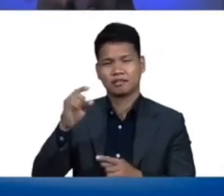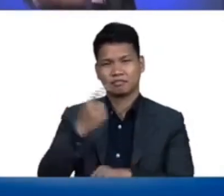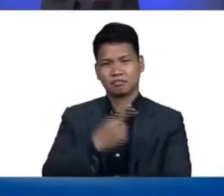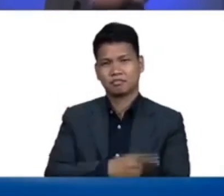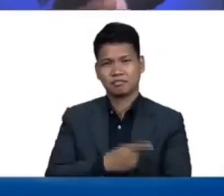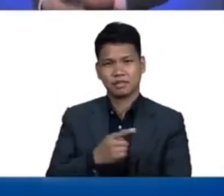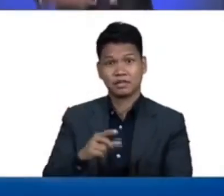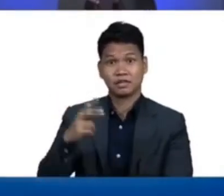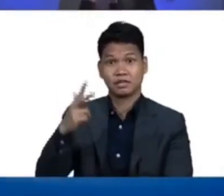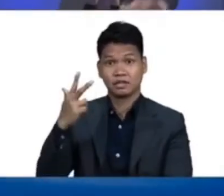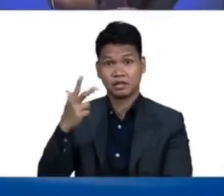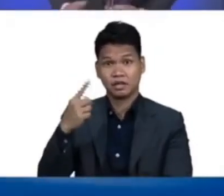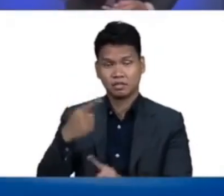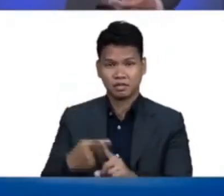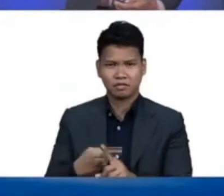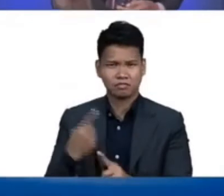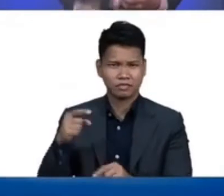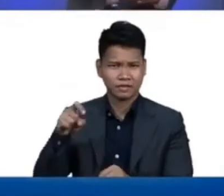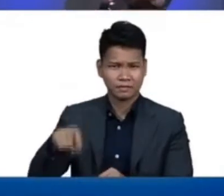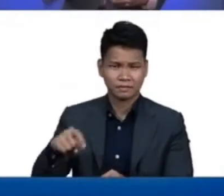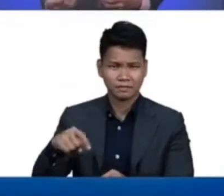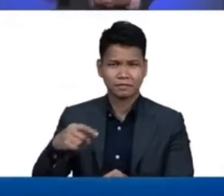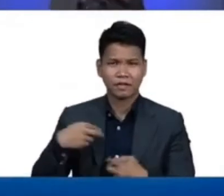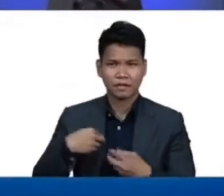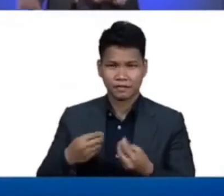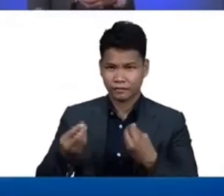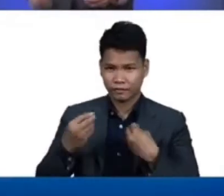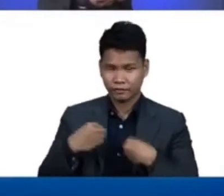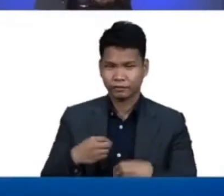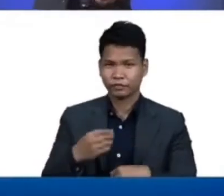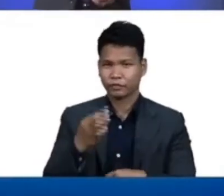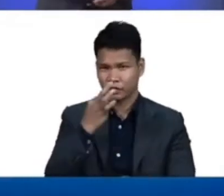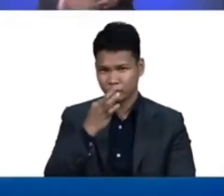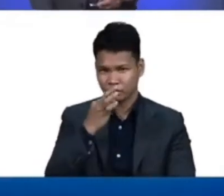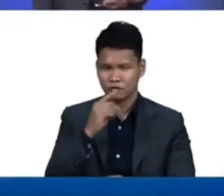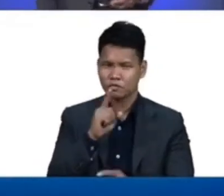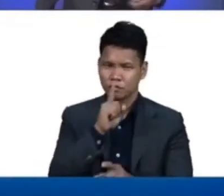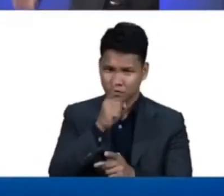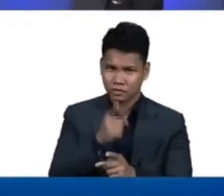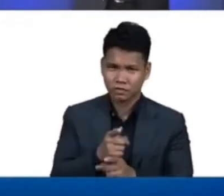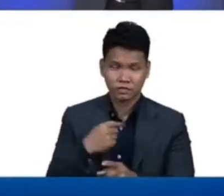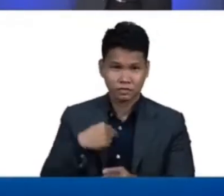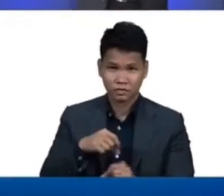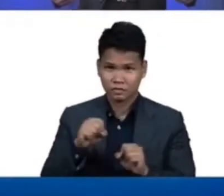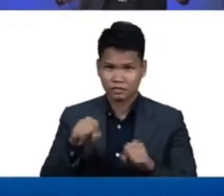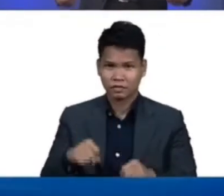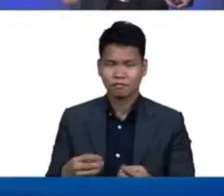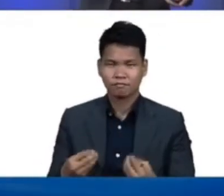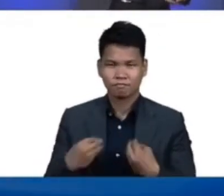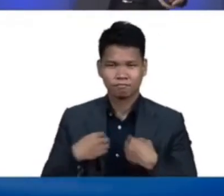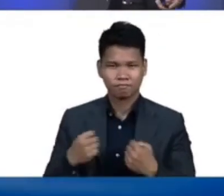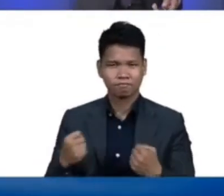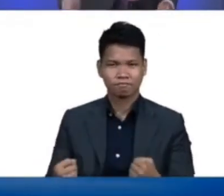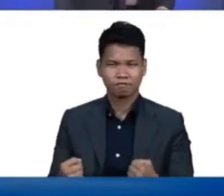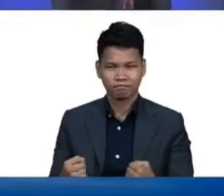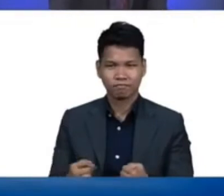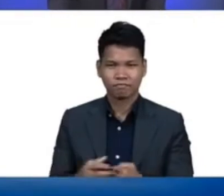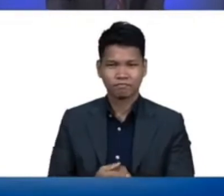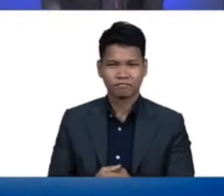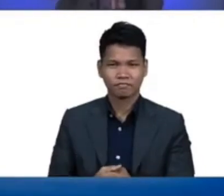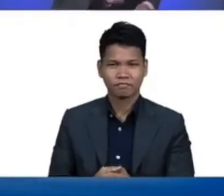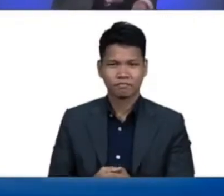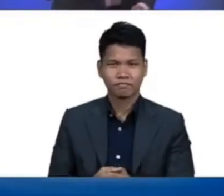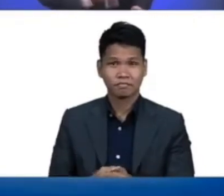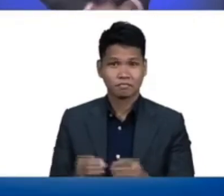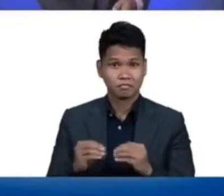kinakailangan po natin ito ay bigyan ng tamang pagkain upang tayo magiging malusog. The healthier your